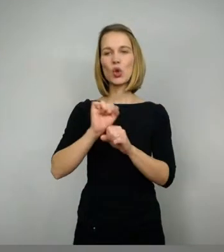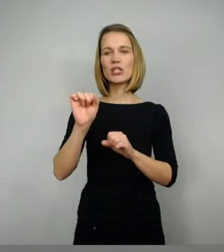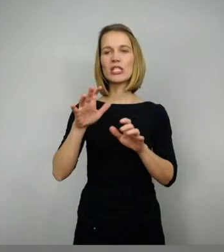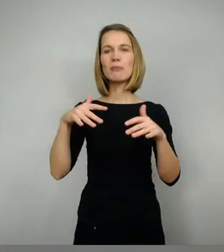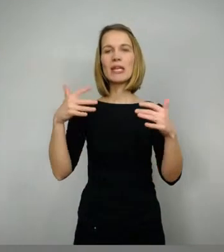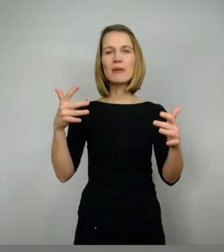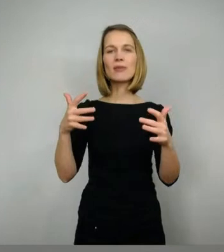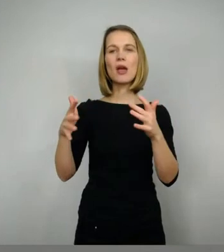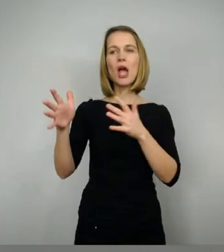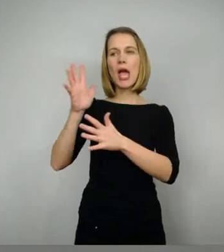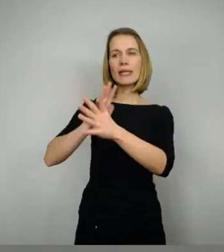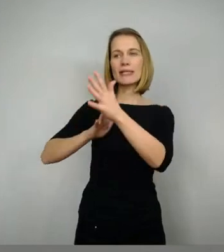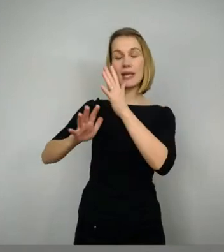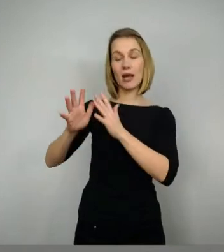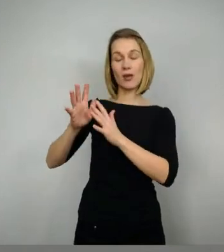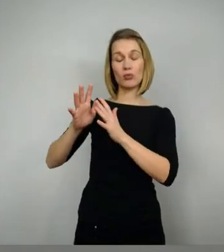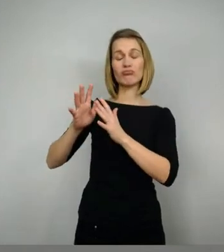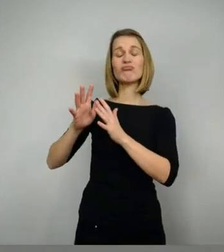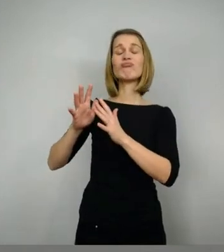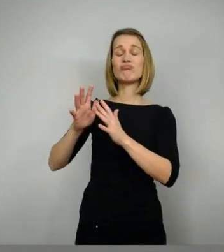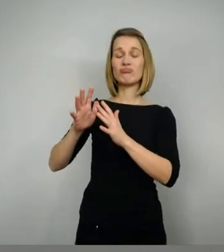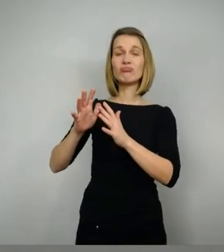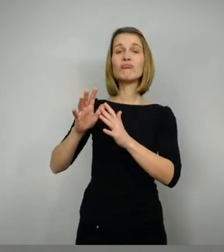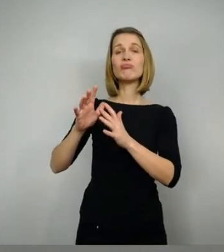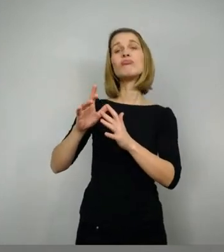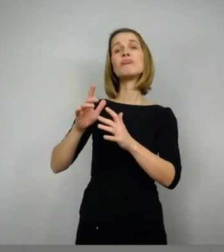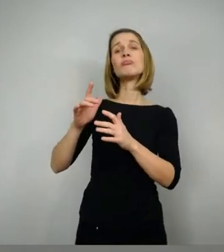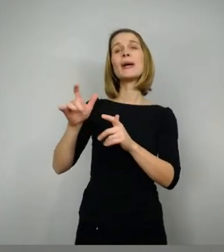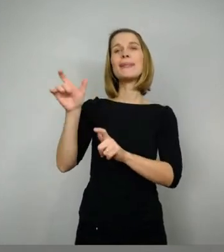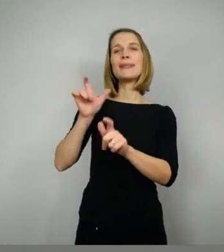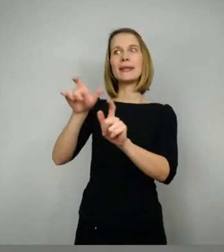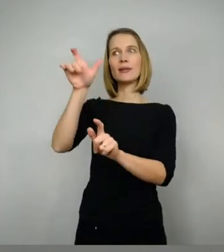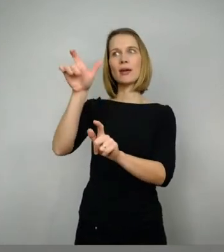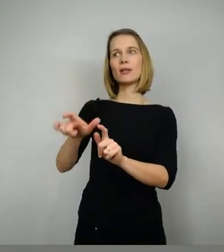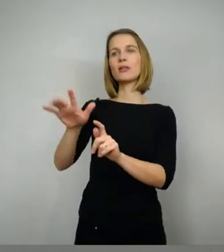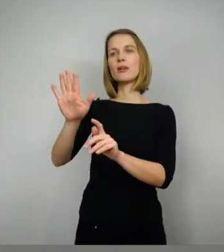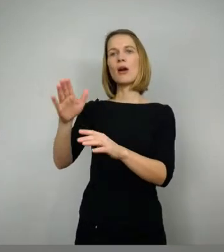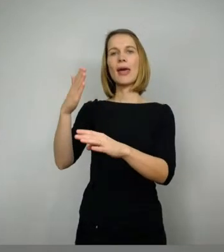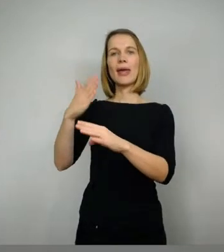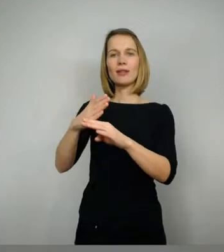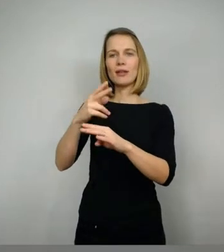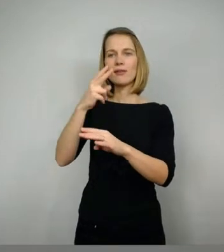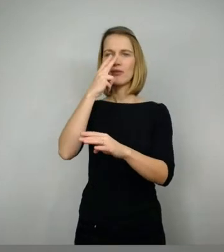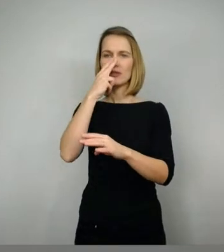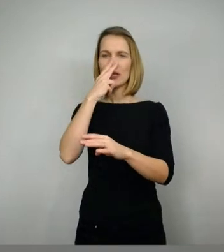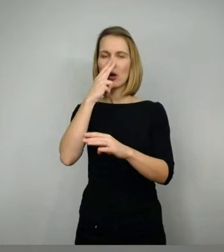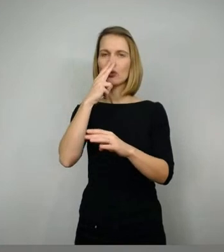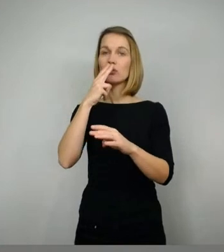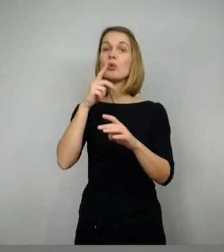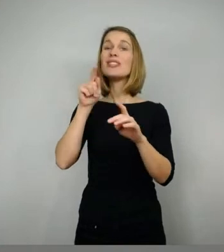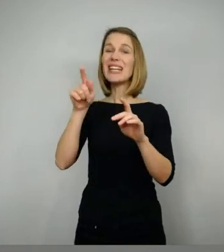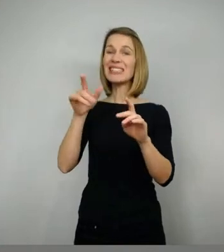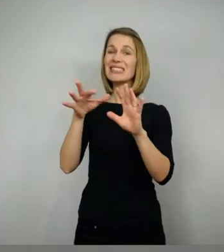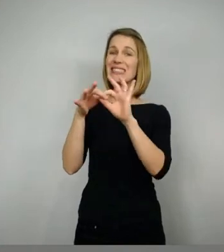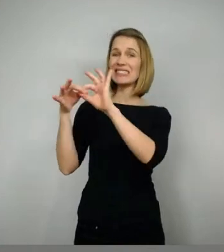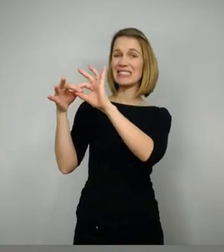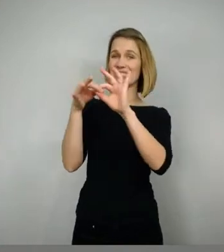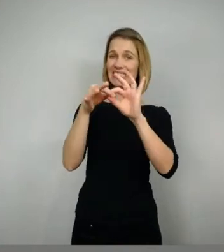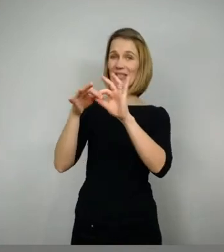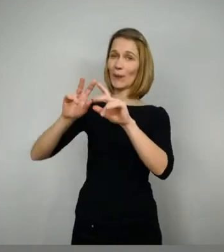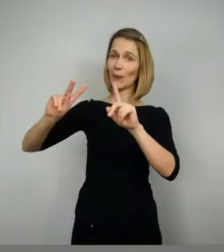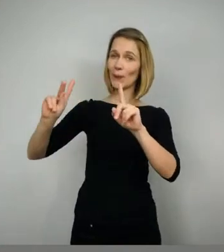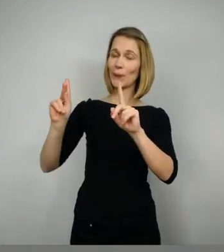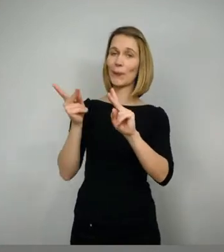Dietrichs Ende. Die sind ganz oft in Zusammenhang mit dem, was man sich über Theoderich erzählt. Hier gibt es verschiedene Möglichkeiten.